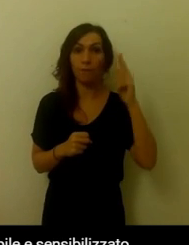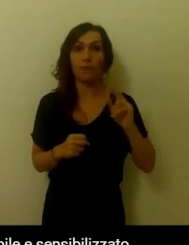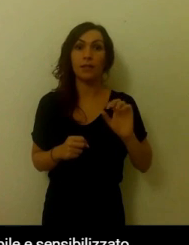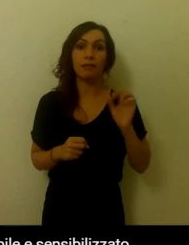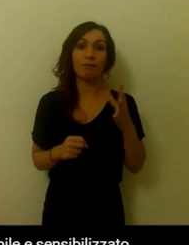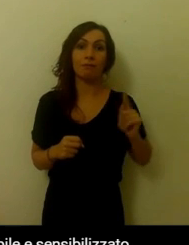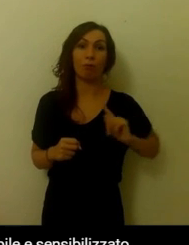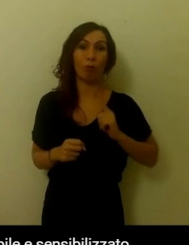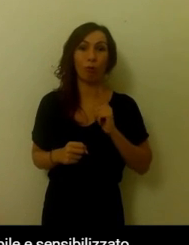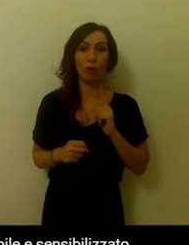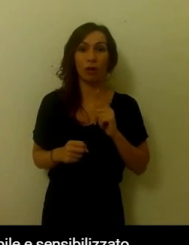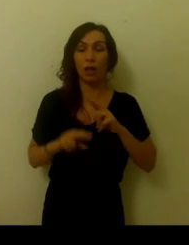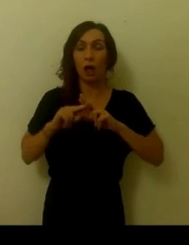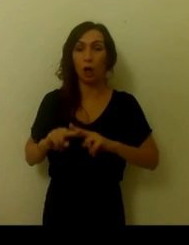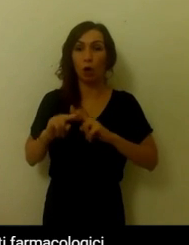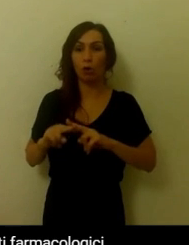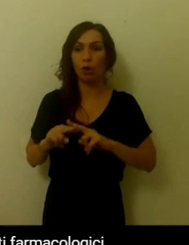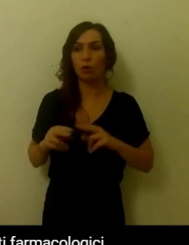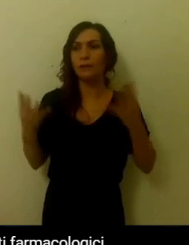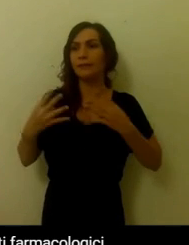sensibile? È sensibilizzato.